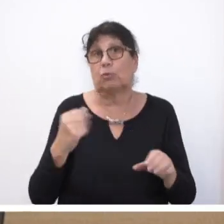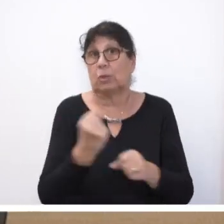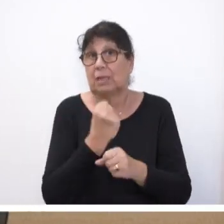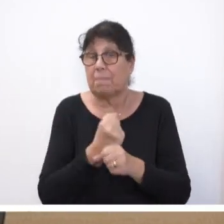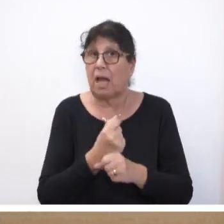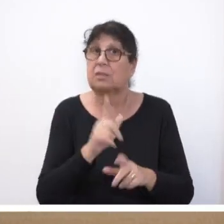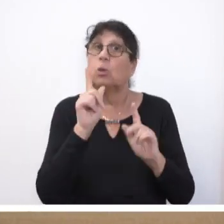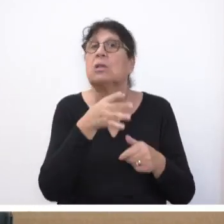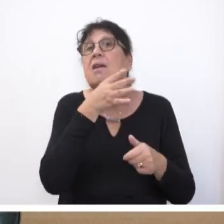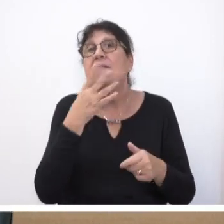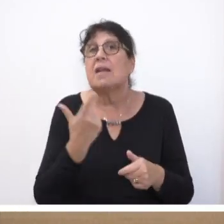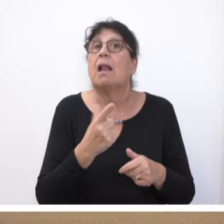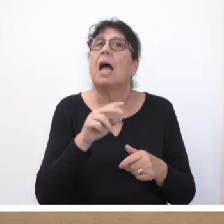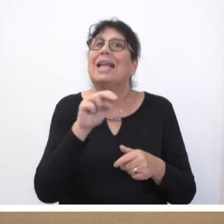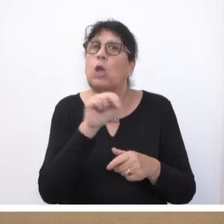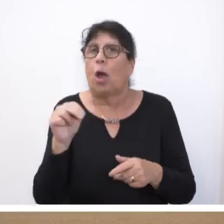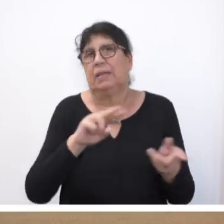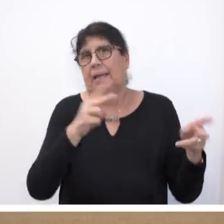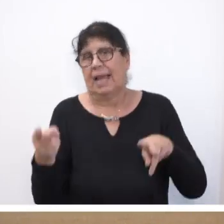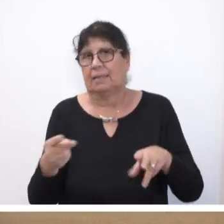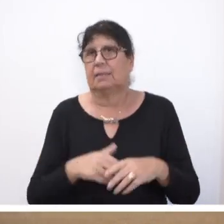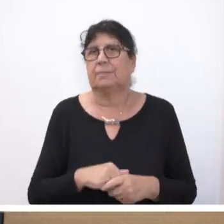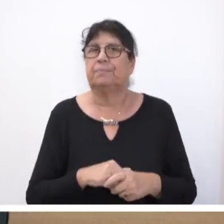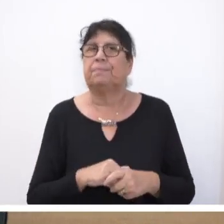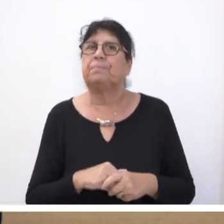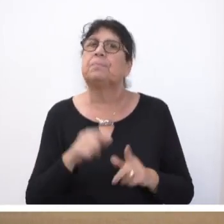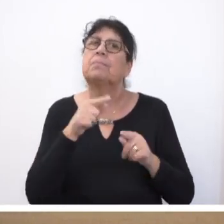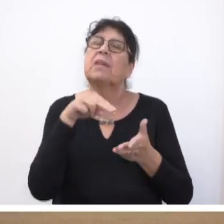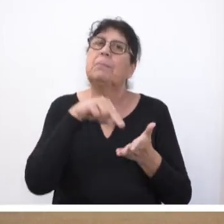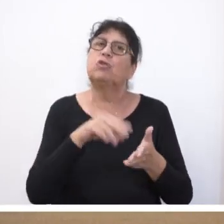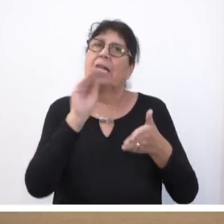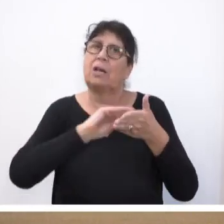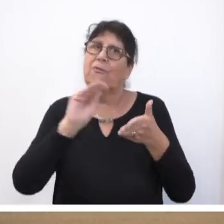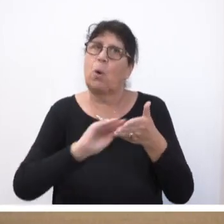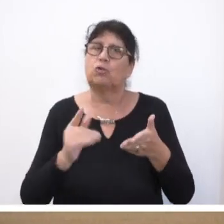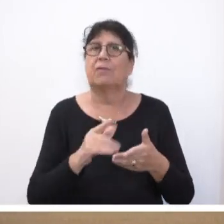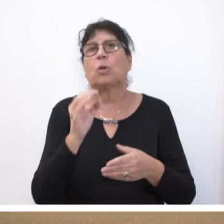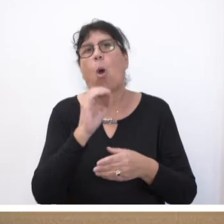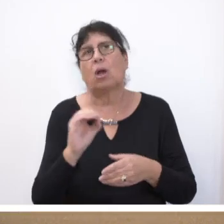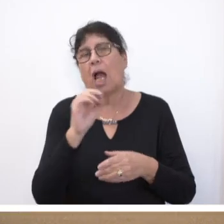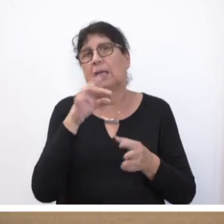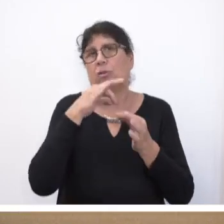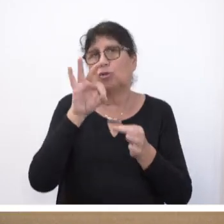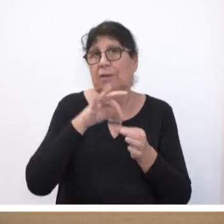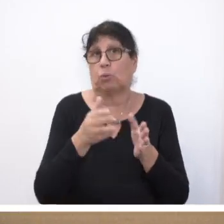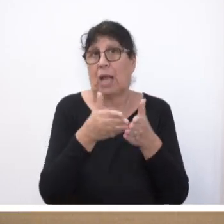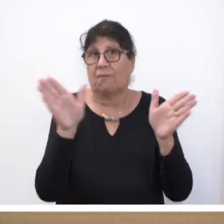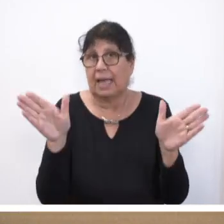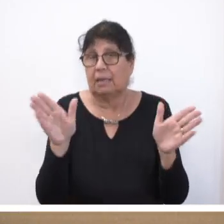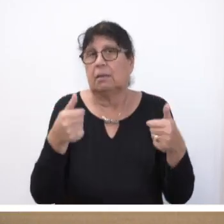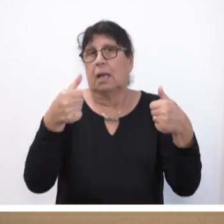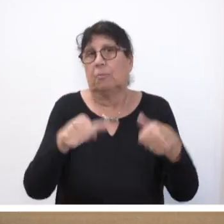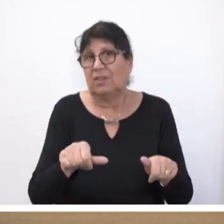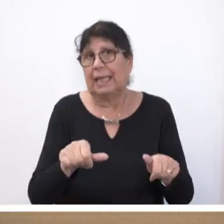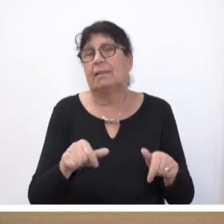zahlreiche schon bestehende Normen geändert. Die bestehenden Vorschriften über die Organe der Stiftungen wurden erweitert und die Pflichten der